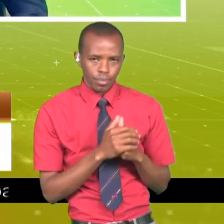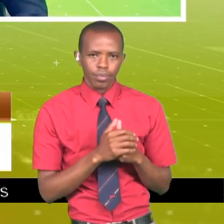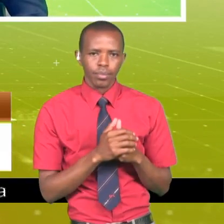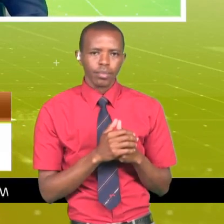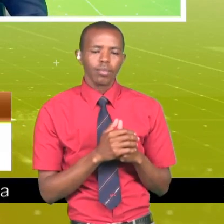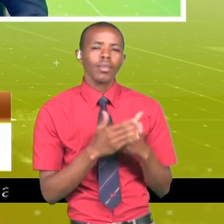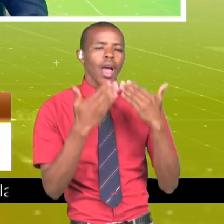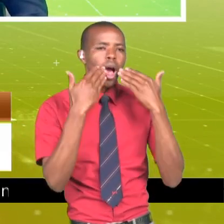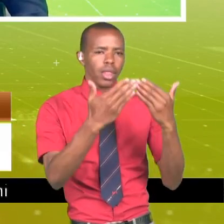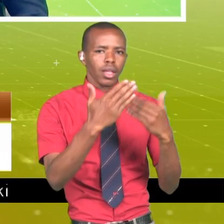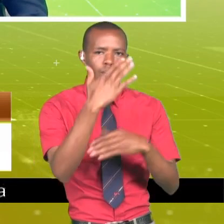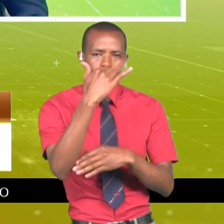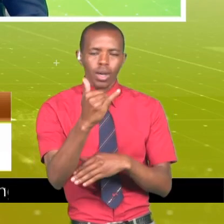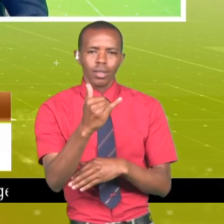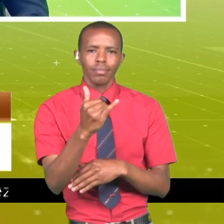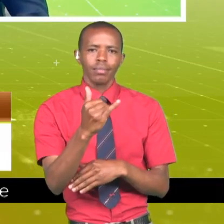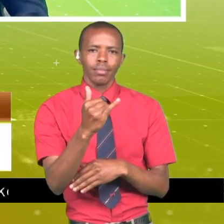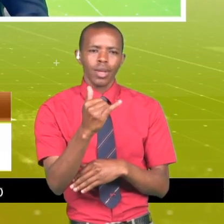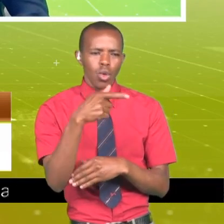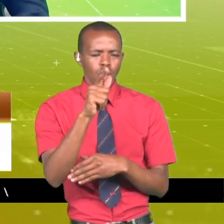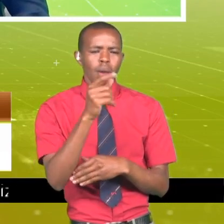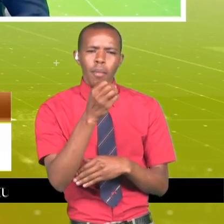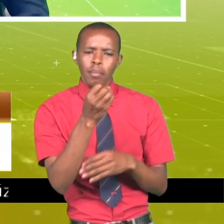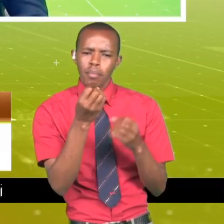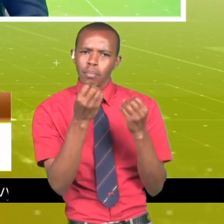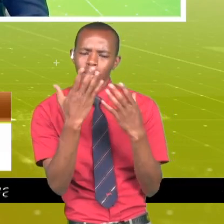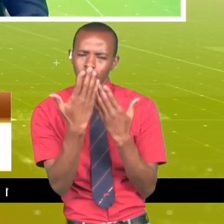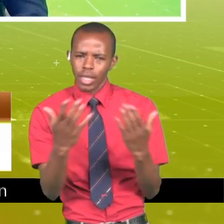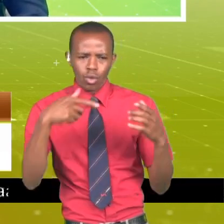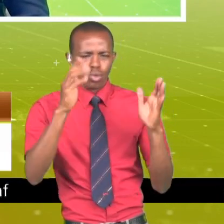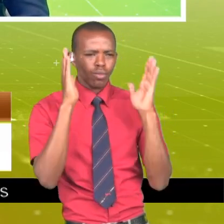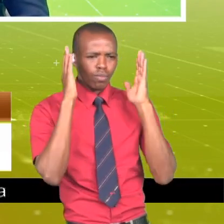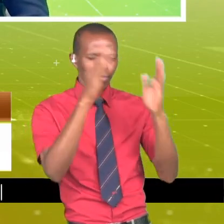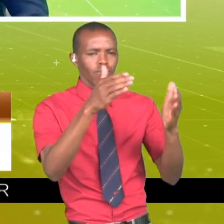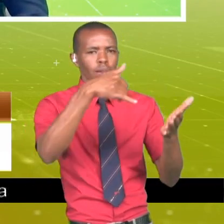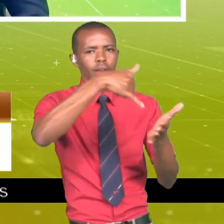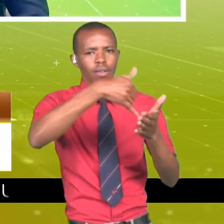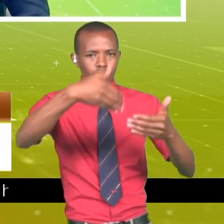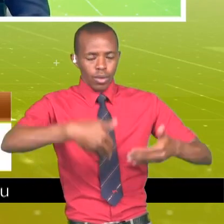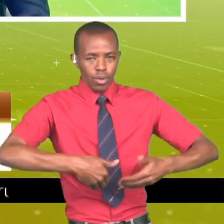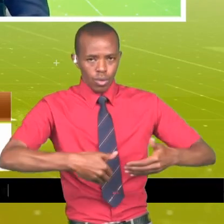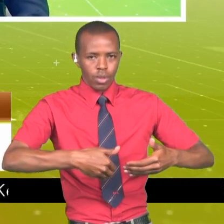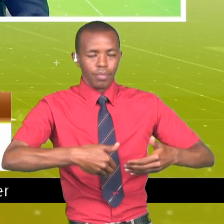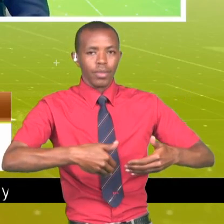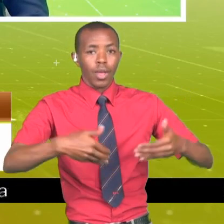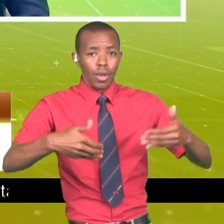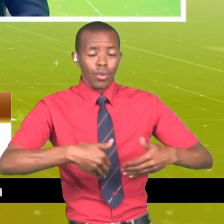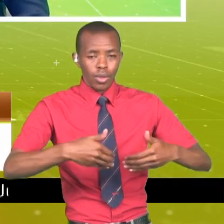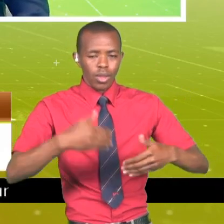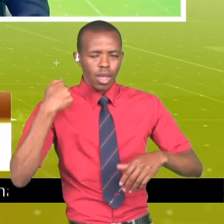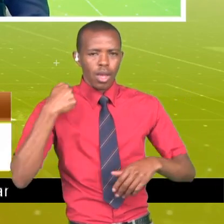niwashukuru sana sababu mengi yale ambayo umunaangazia. Ni mambo ambayo ya nawawusu vijana. Na kwa hivyo vijana tukua